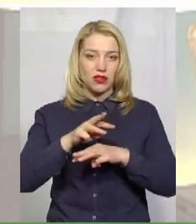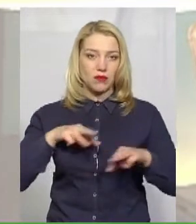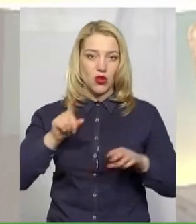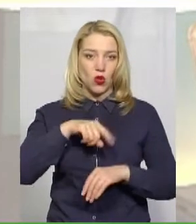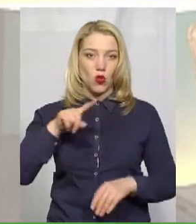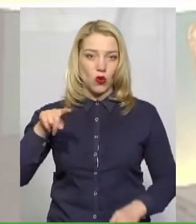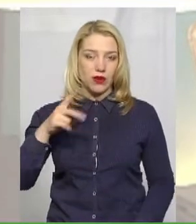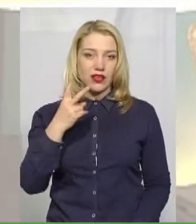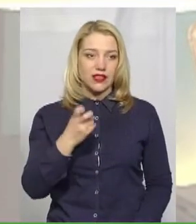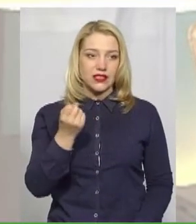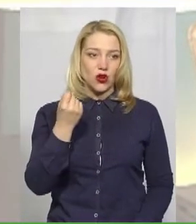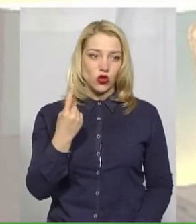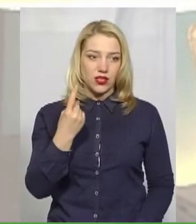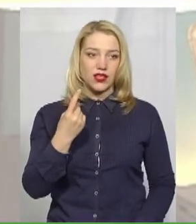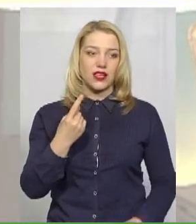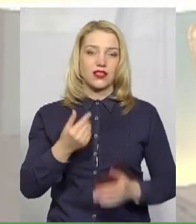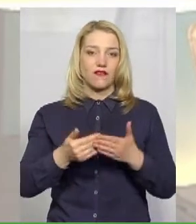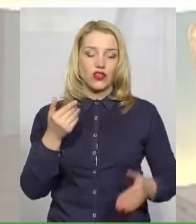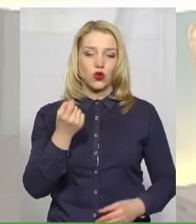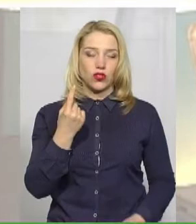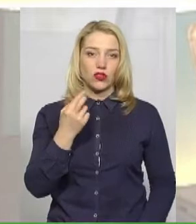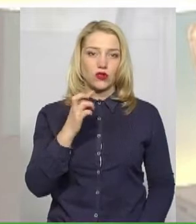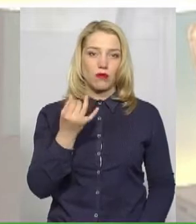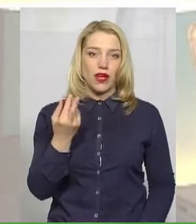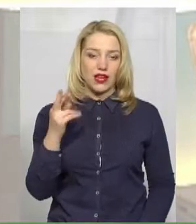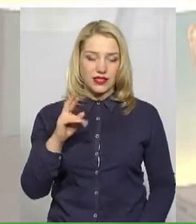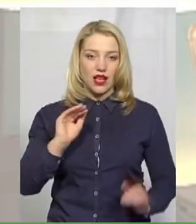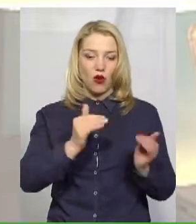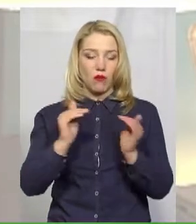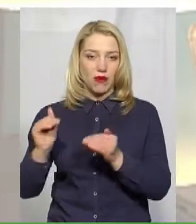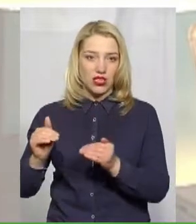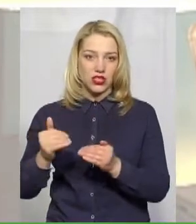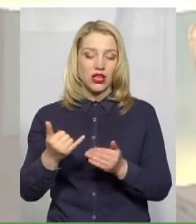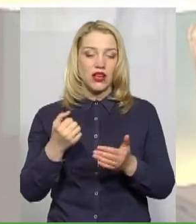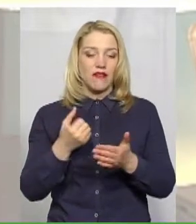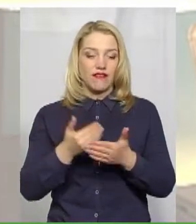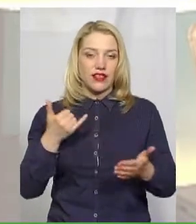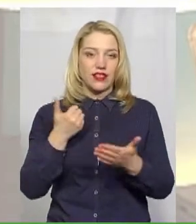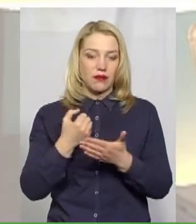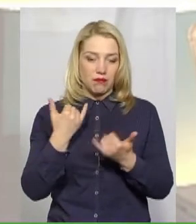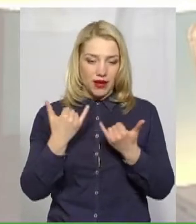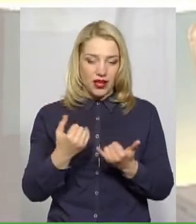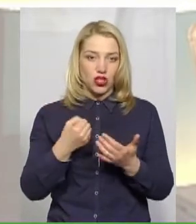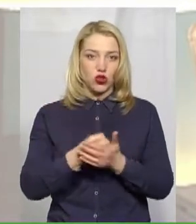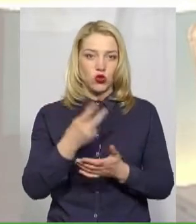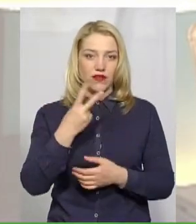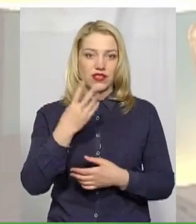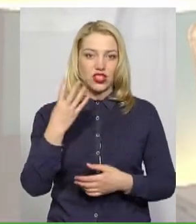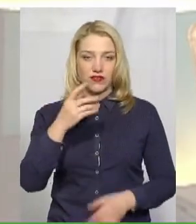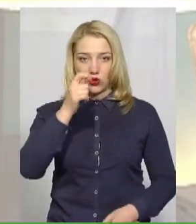211 від 11 березня обмежень, відтепер і до 24 квітня